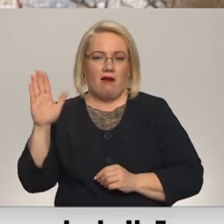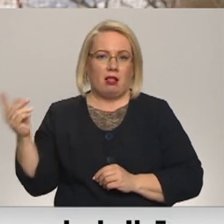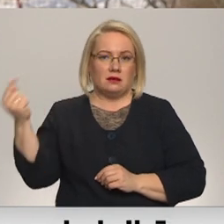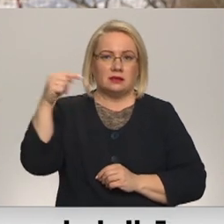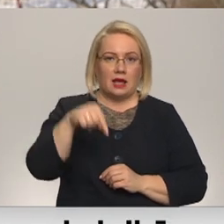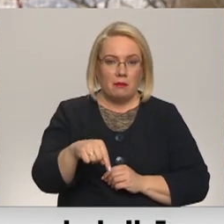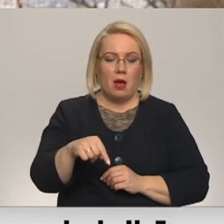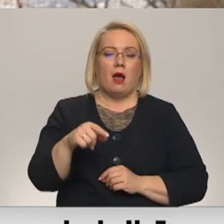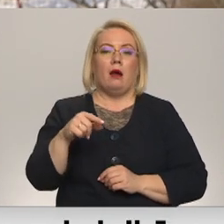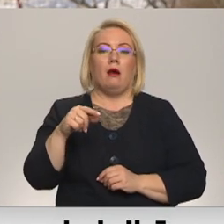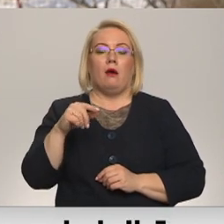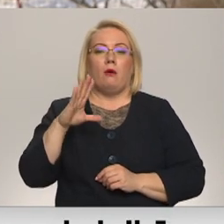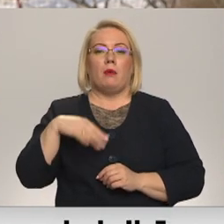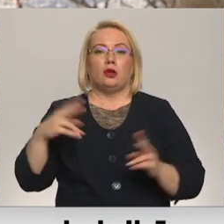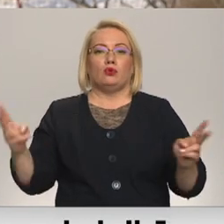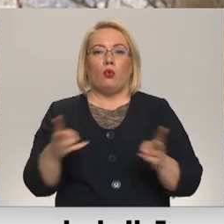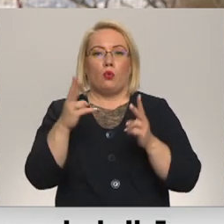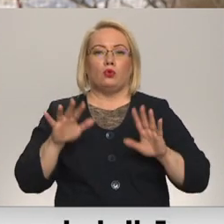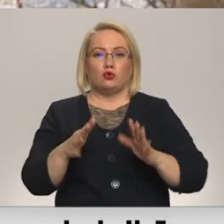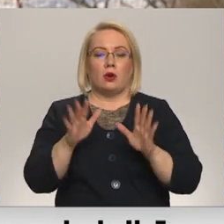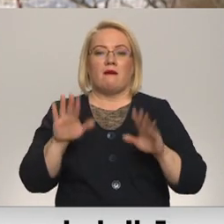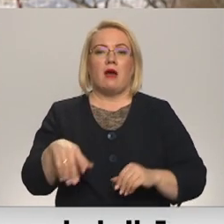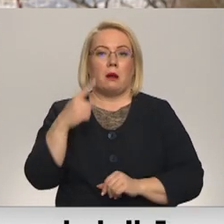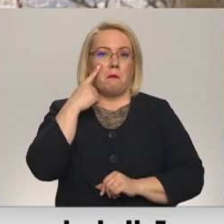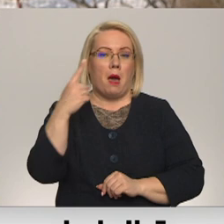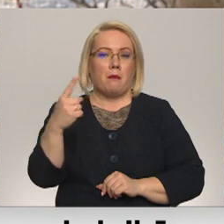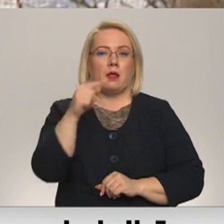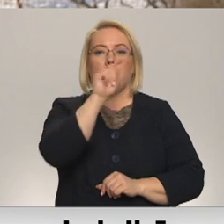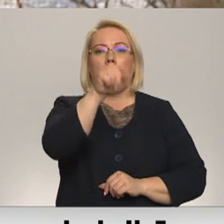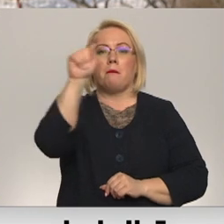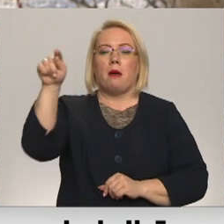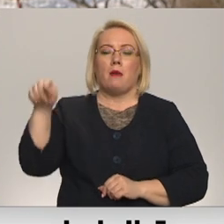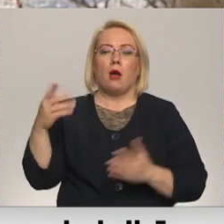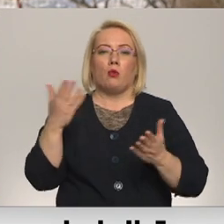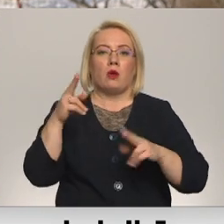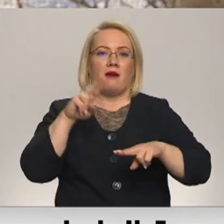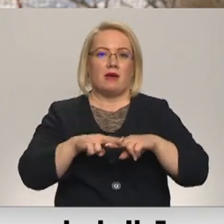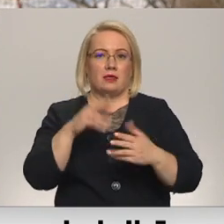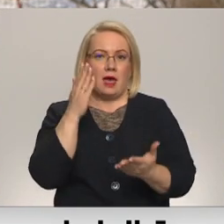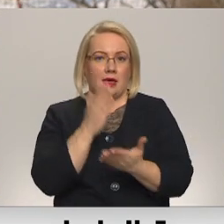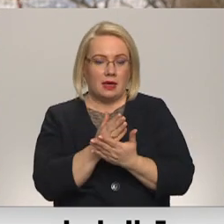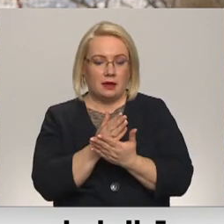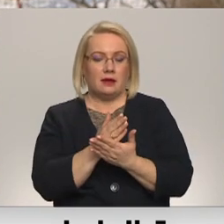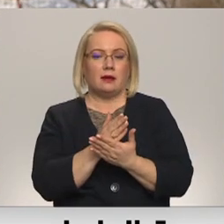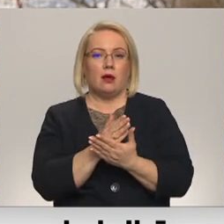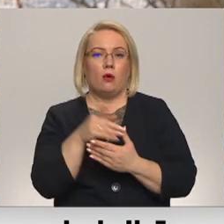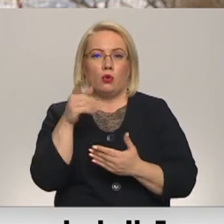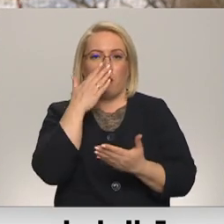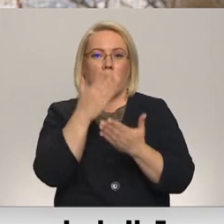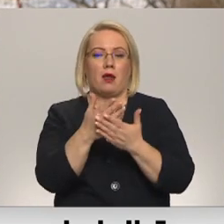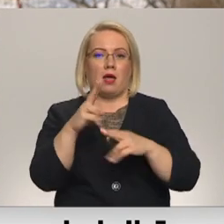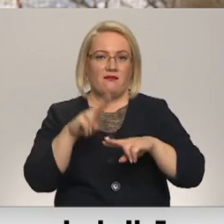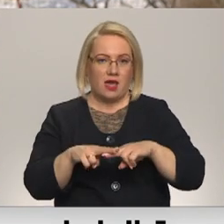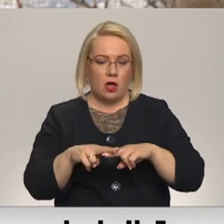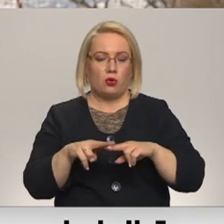kas saka, bet pēc tiem uguns, kuriem arī var pamanīt, kur viņi atrodas kādā vietā, jā, tās savā veidā viņu atklāj. Jā,